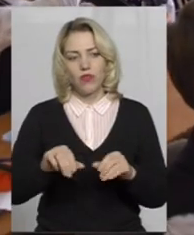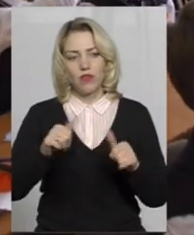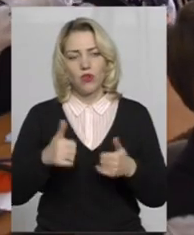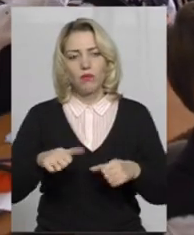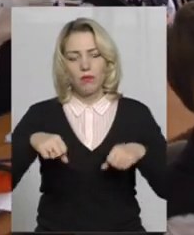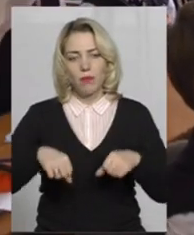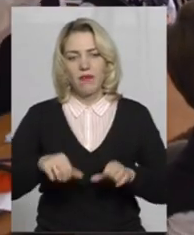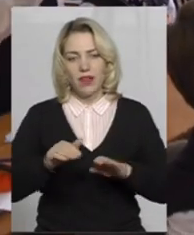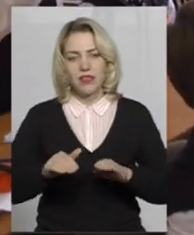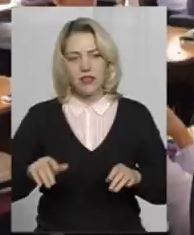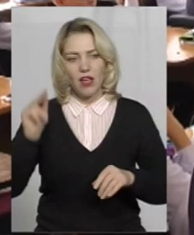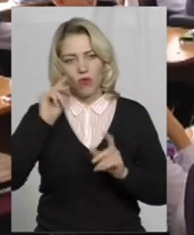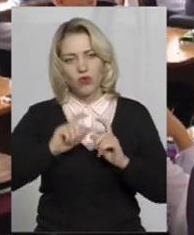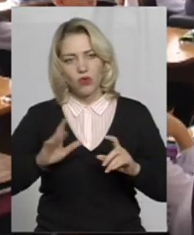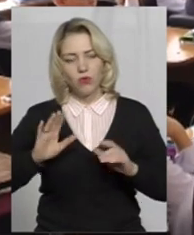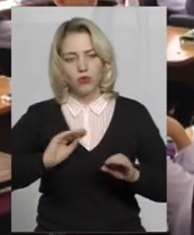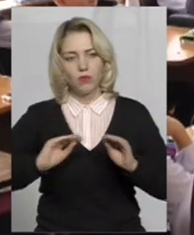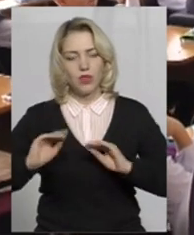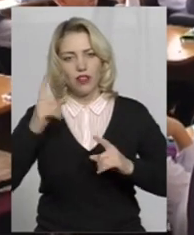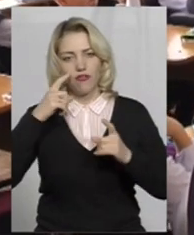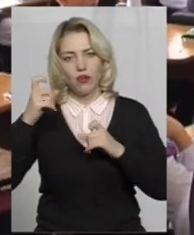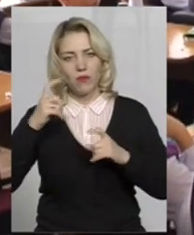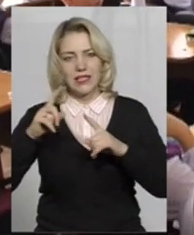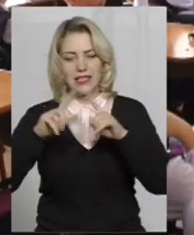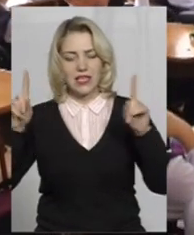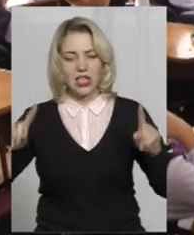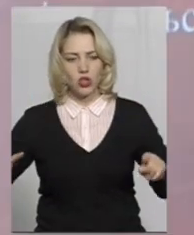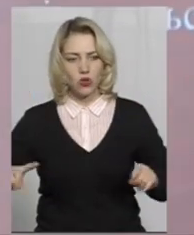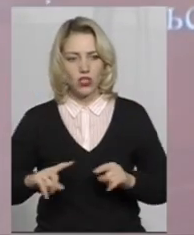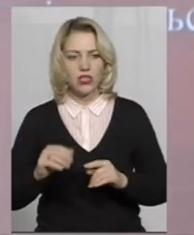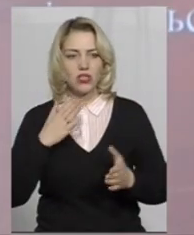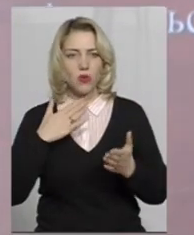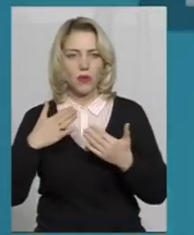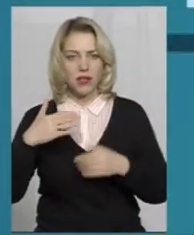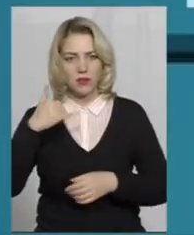дітей, в школах Хмельницького облаштують інформаційні дошки з контактами шкільних офіцерів поліції.